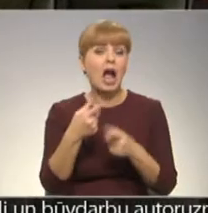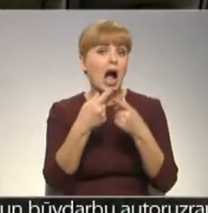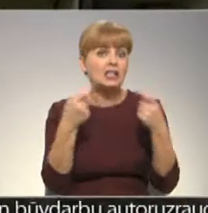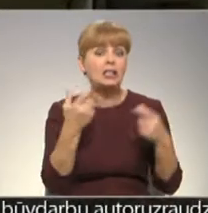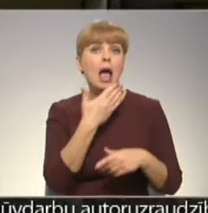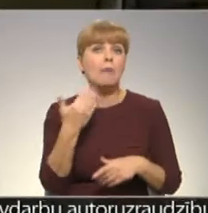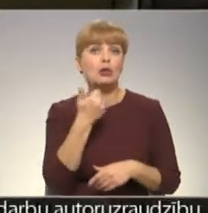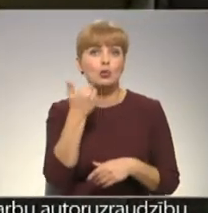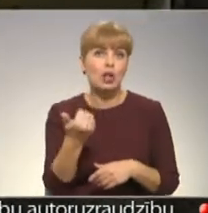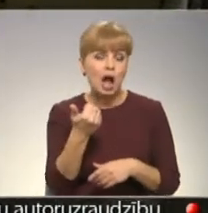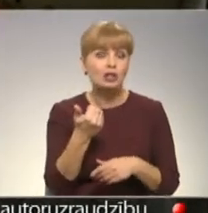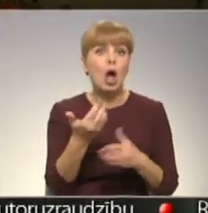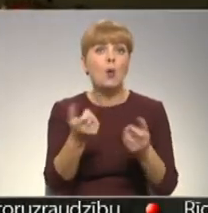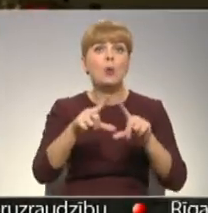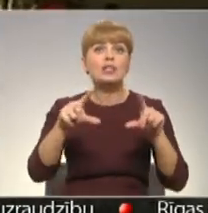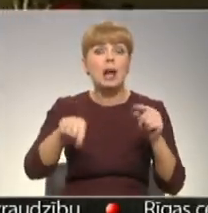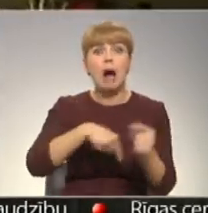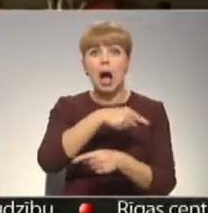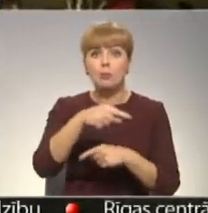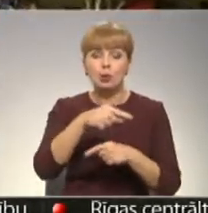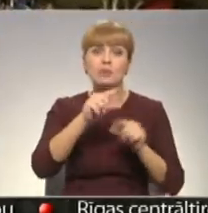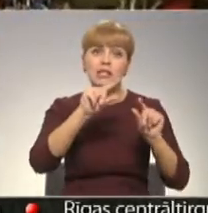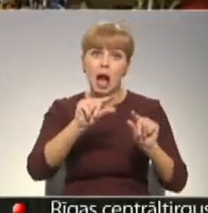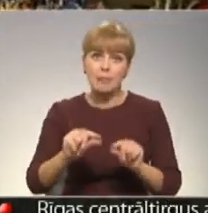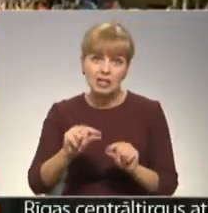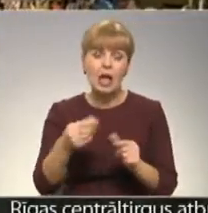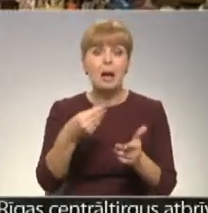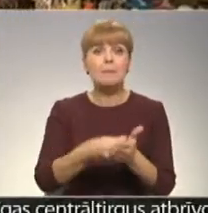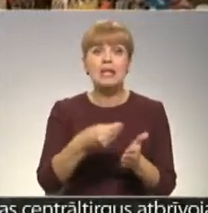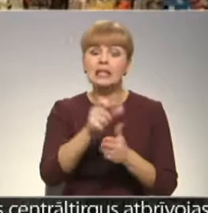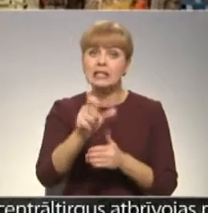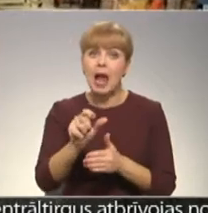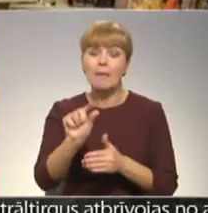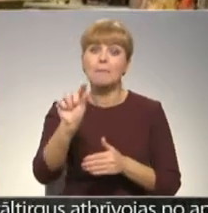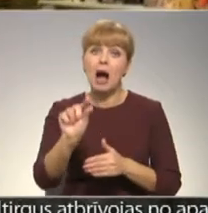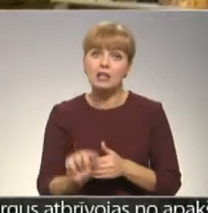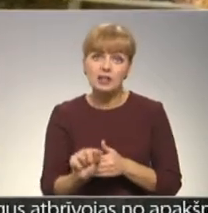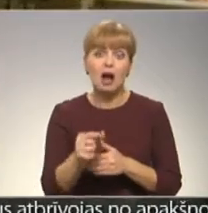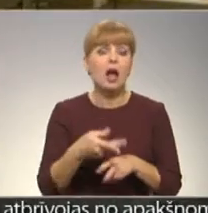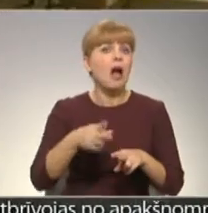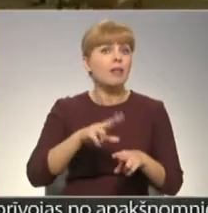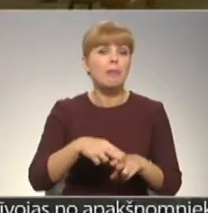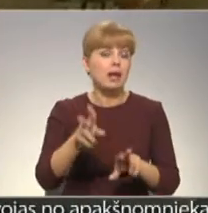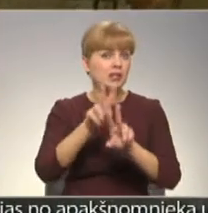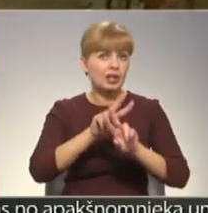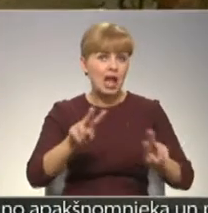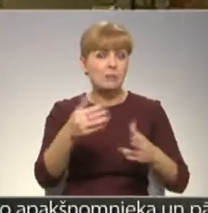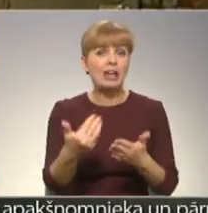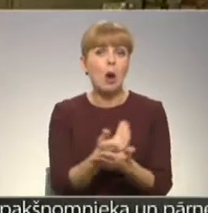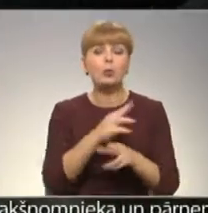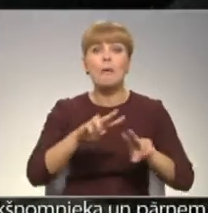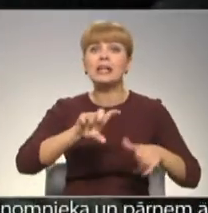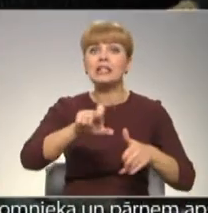ka pēdējās gados uzņēmuma apgrozījums ir ievērojami samazinājies un arī pircēja daudz mazāk. Tieši tāpēc viņi neizproti jaunos ministru kabineta